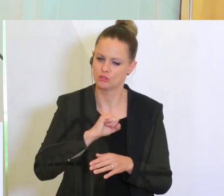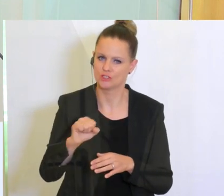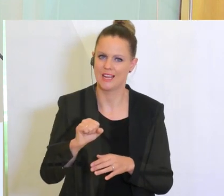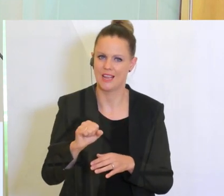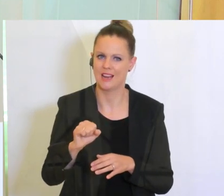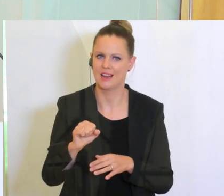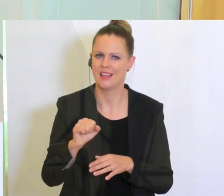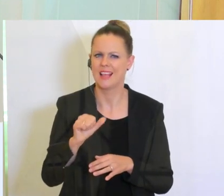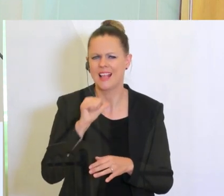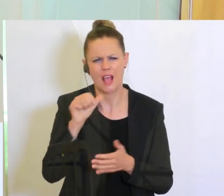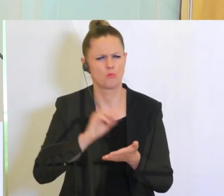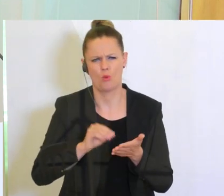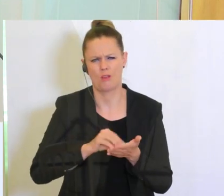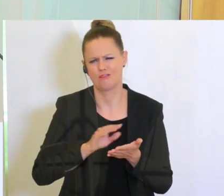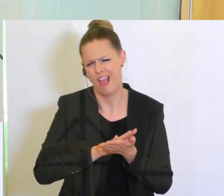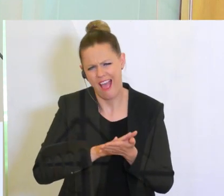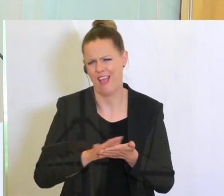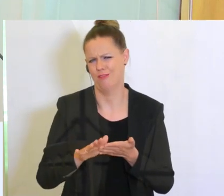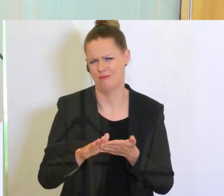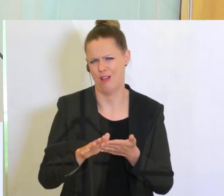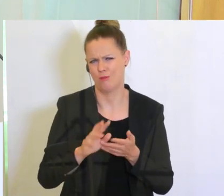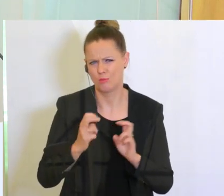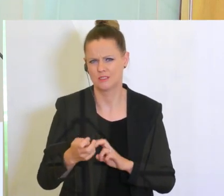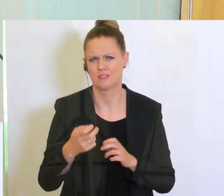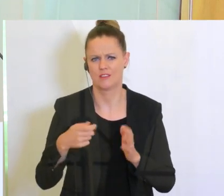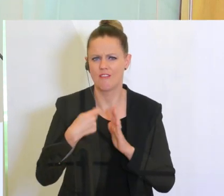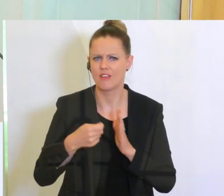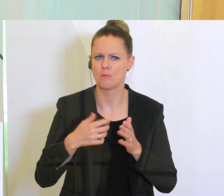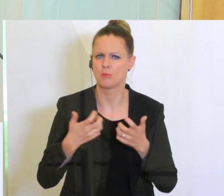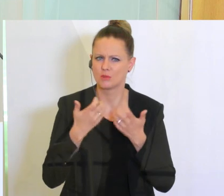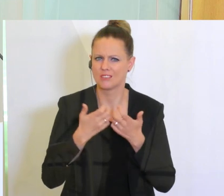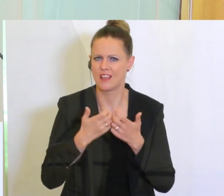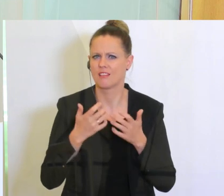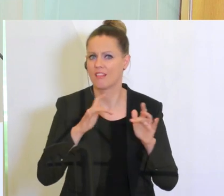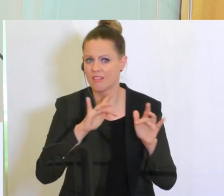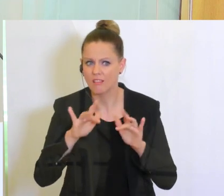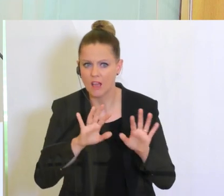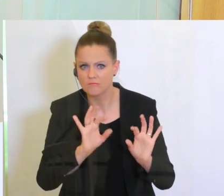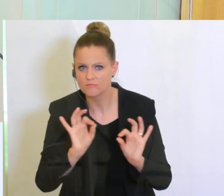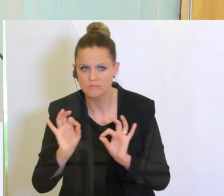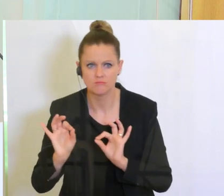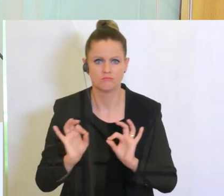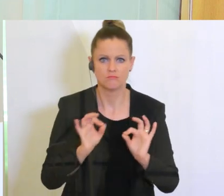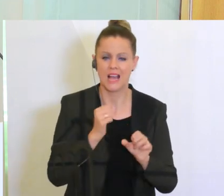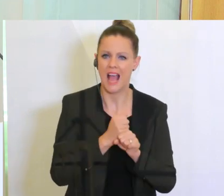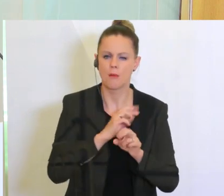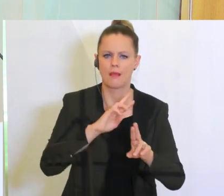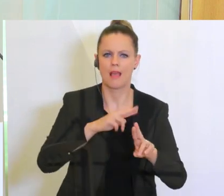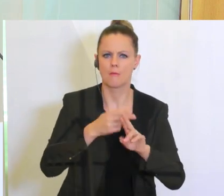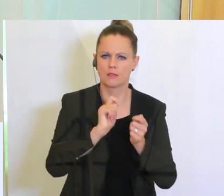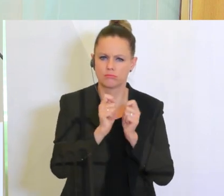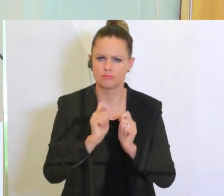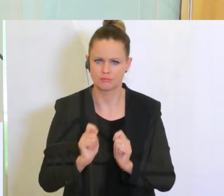unbürokratisch unsere Vereinbarungen, die wir mit den Filmproduzenten haben, so anpassen, dass eben diese